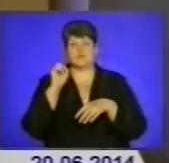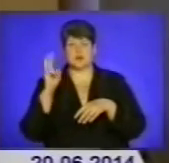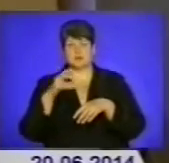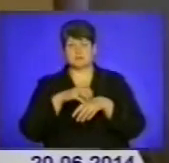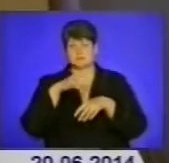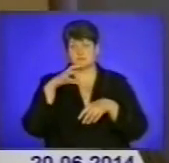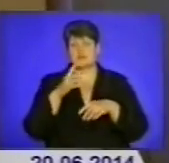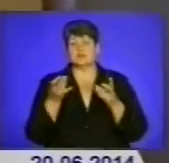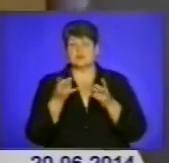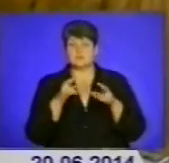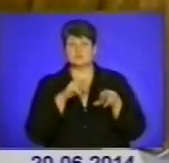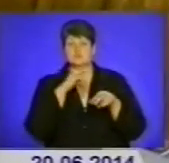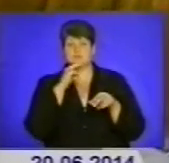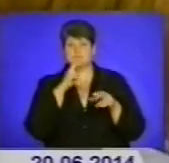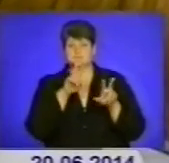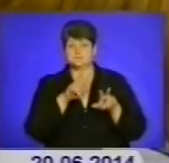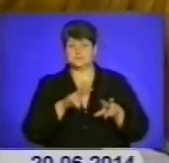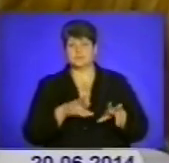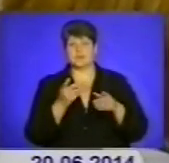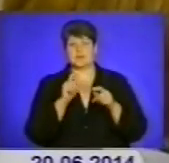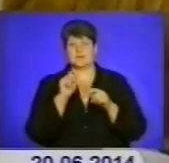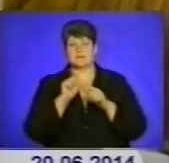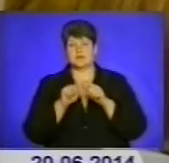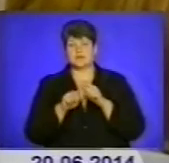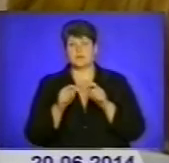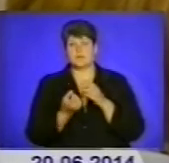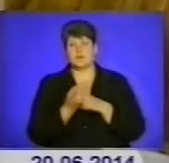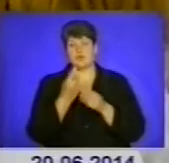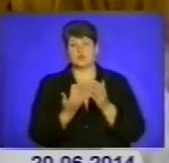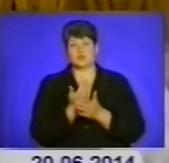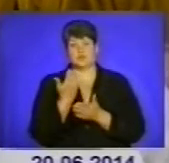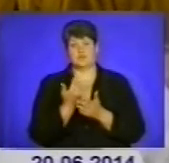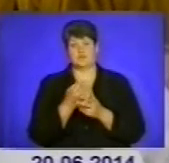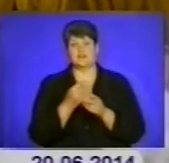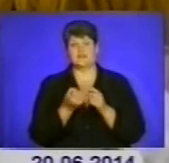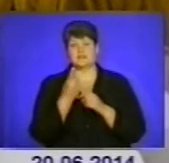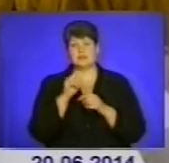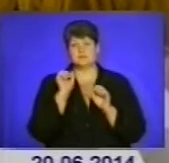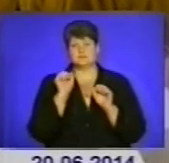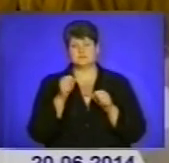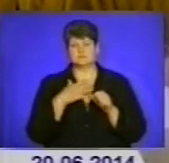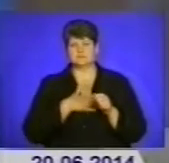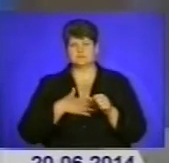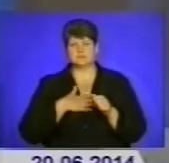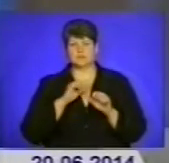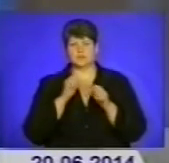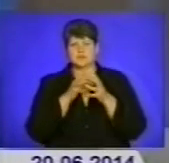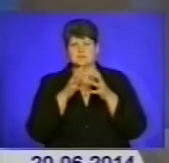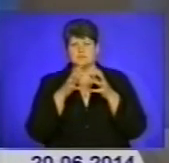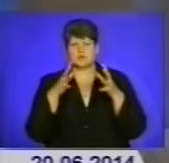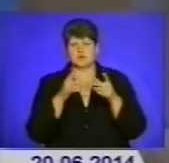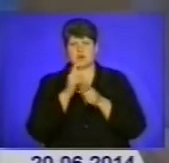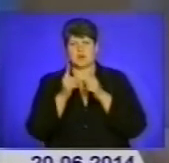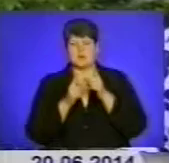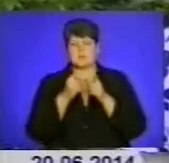стежити за зміною наявних родимок і за поямою нових. Великати занепокоєння повинні лише родимки ті, які збільшуються в розмірах і змінюють